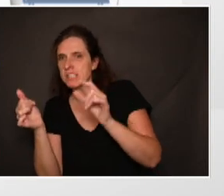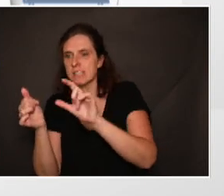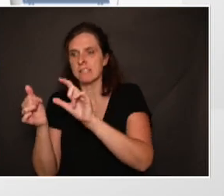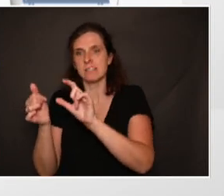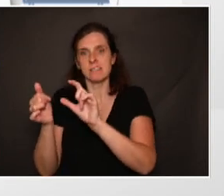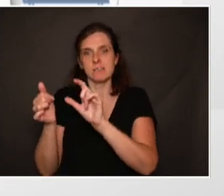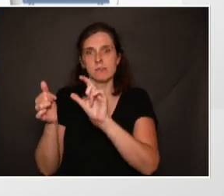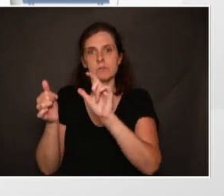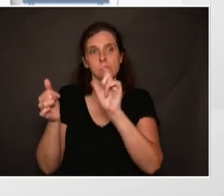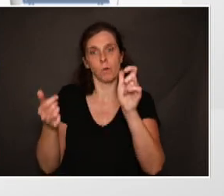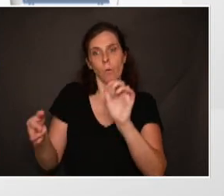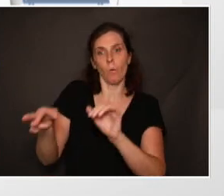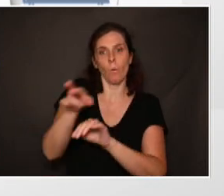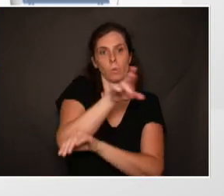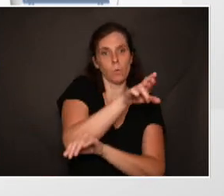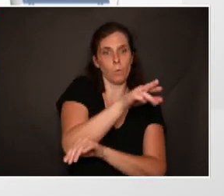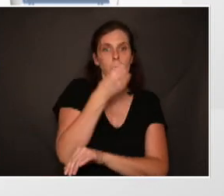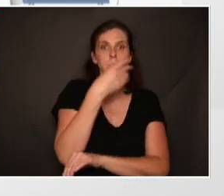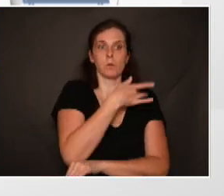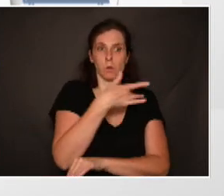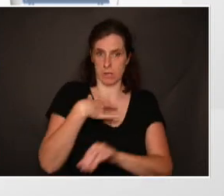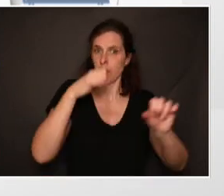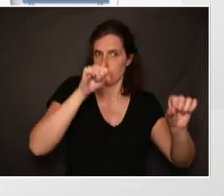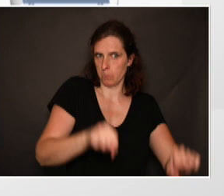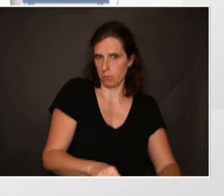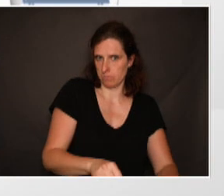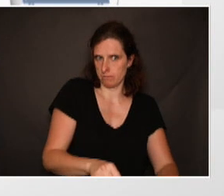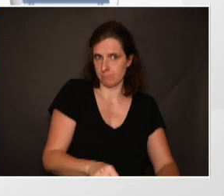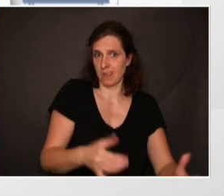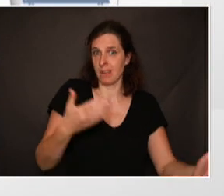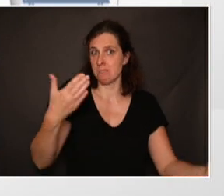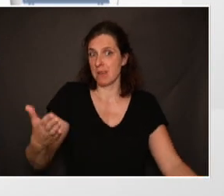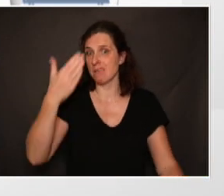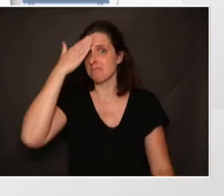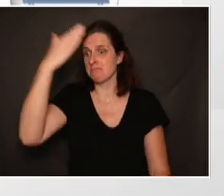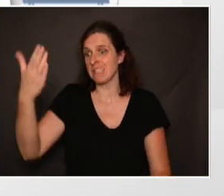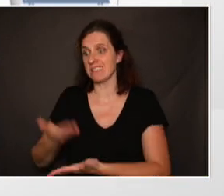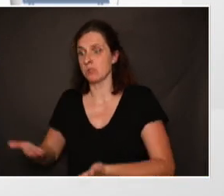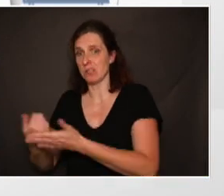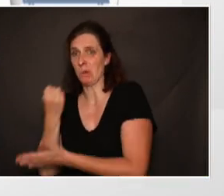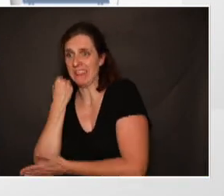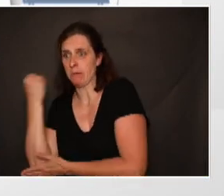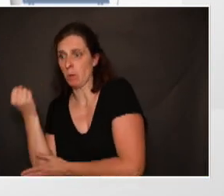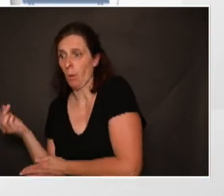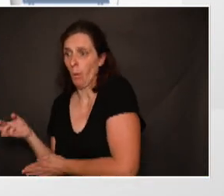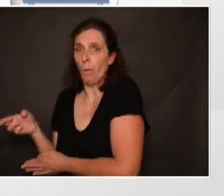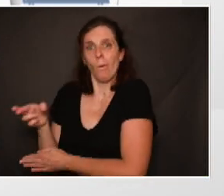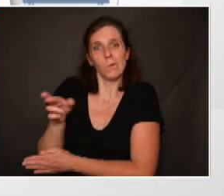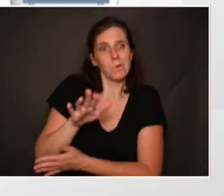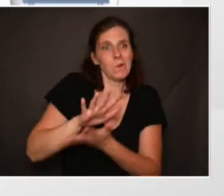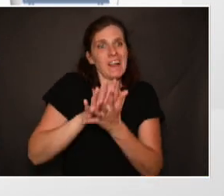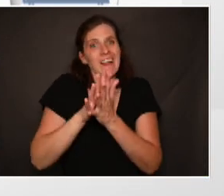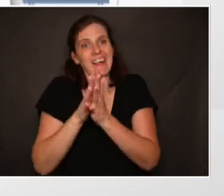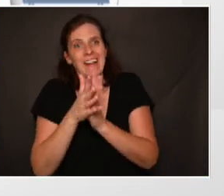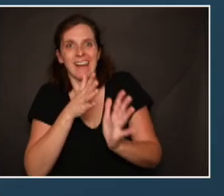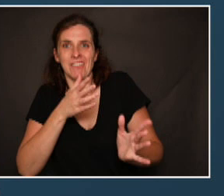le retour à un état en bonne santé, lorsque l'on est dépendant, c'est irréversible et on ne peut plus revenir vers une phase de